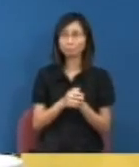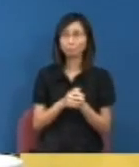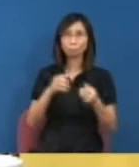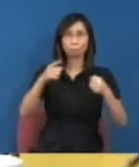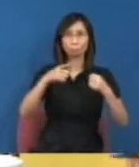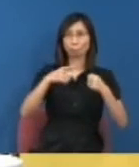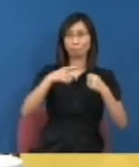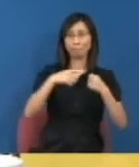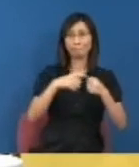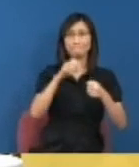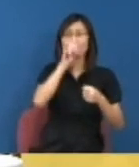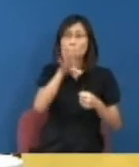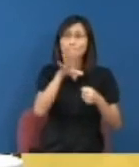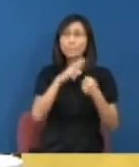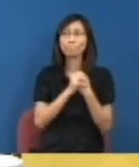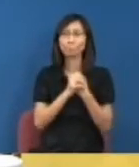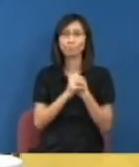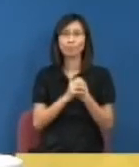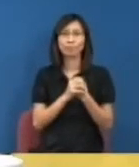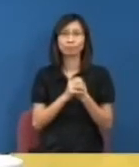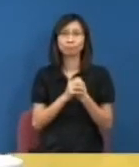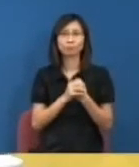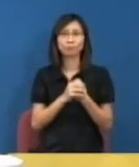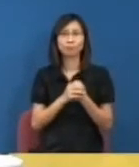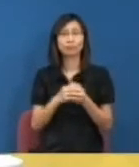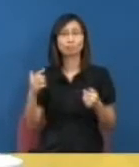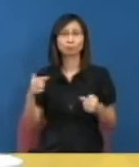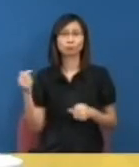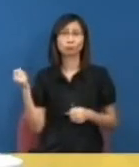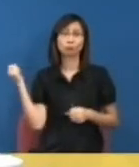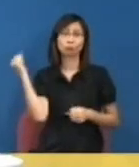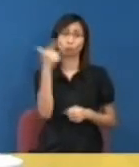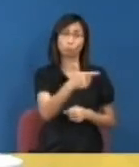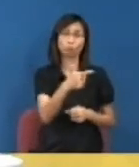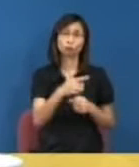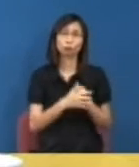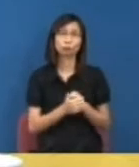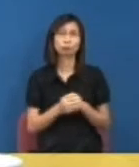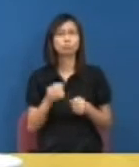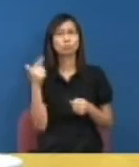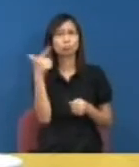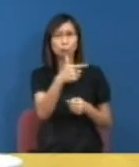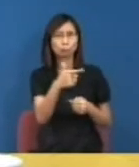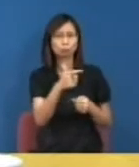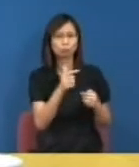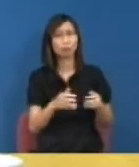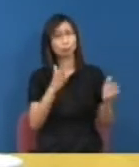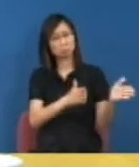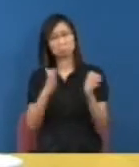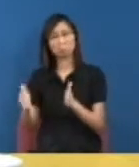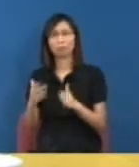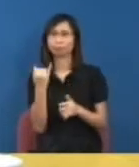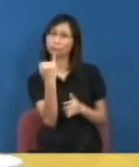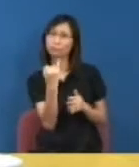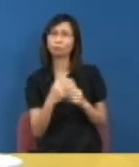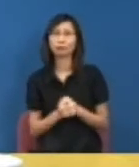他們都說到是採取了過分的措施過分的措施這個你都見到其實上上下